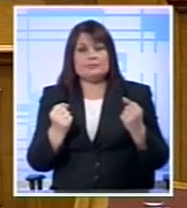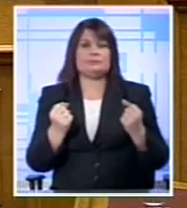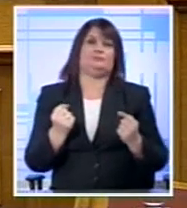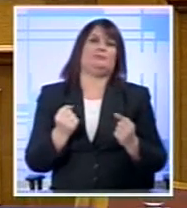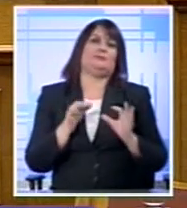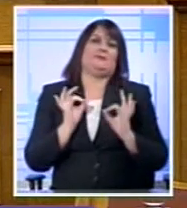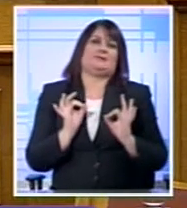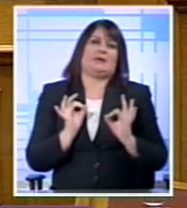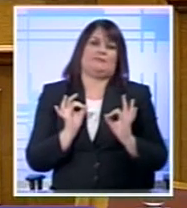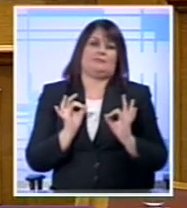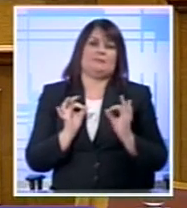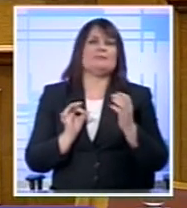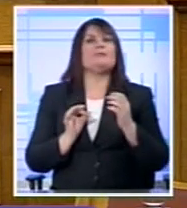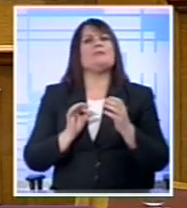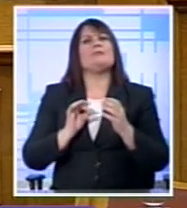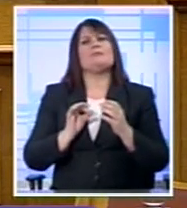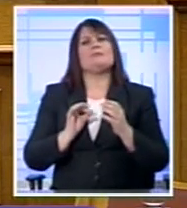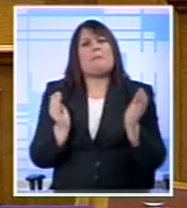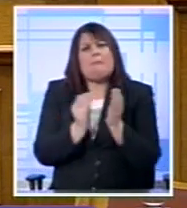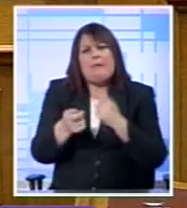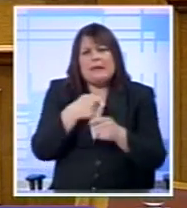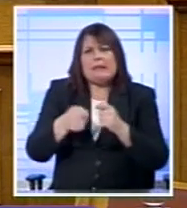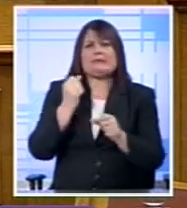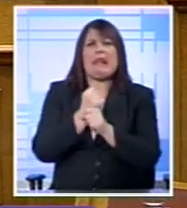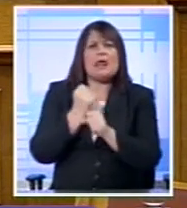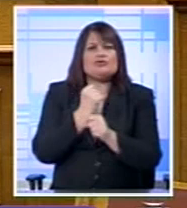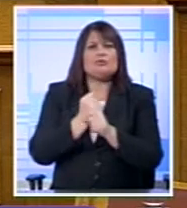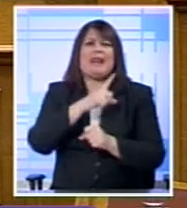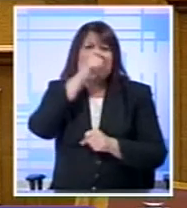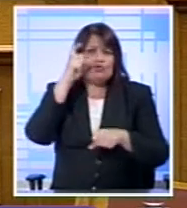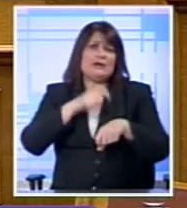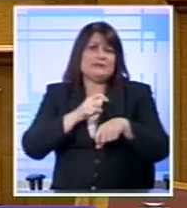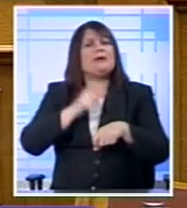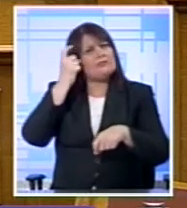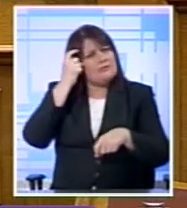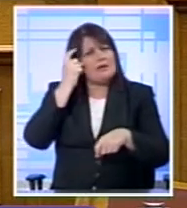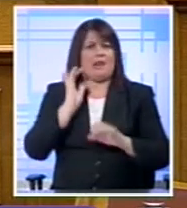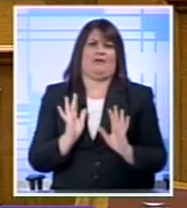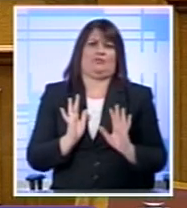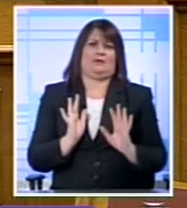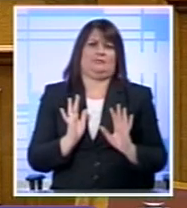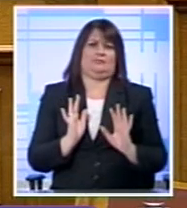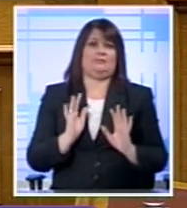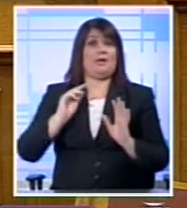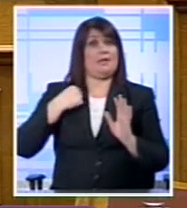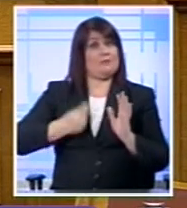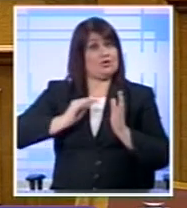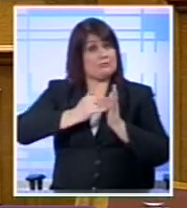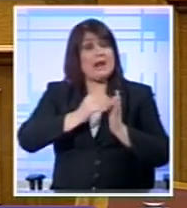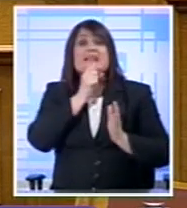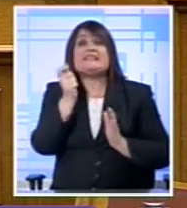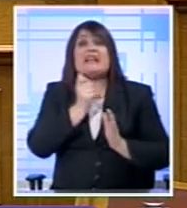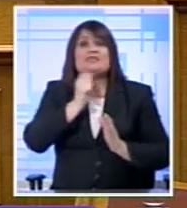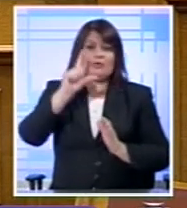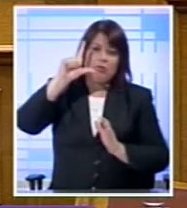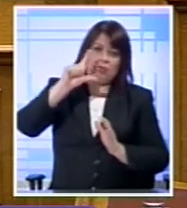Που εργαζόμενη Μικρομεσαία επιχείρηση Που περνούν πολύ δύσκολες στιγμές Δημόσιοι υπάλληλοι και συνταξιούχοι Που είδαν τα